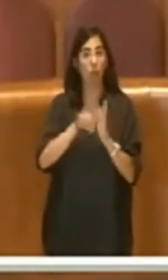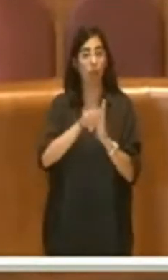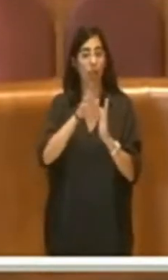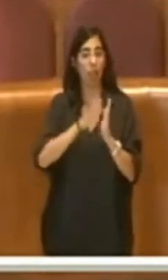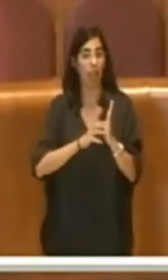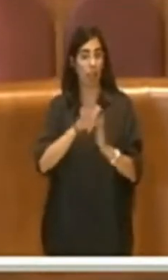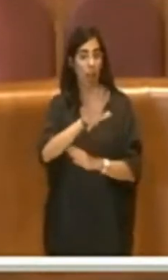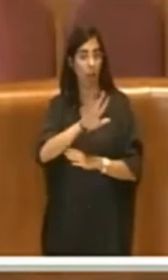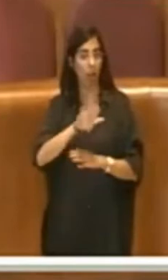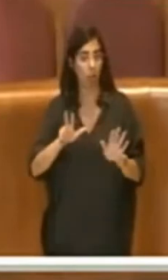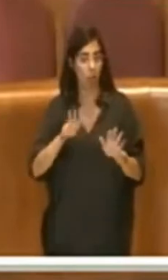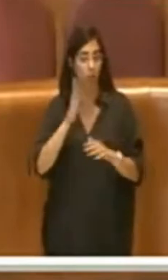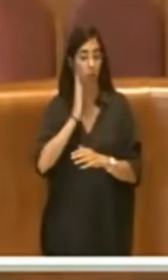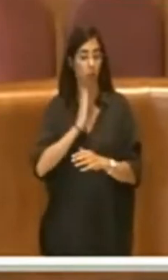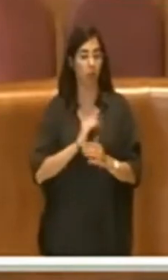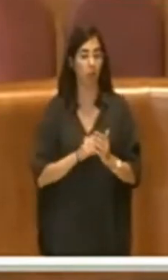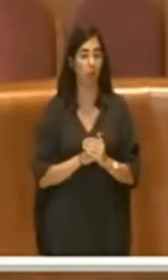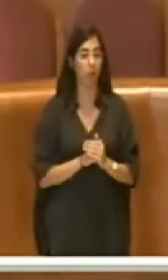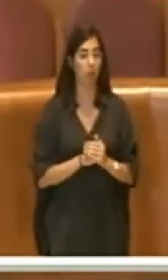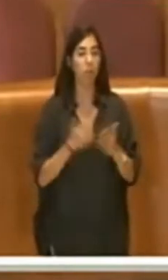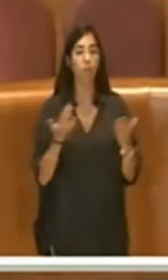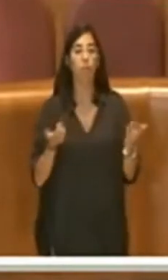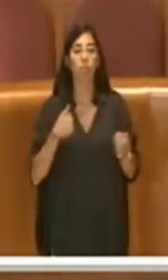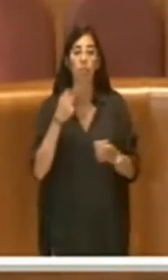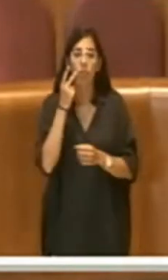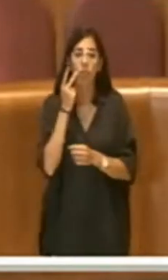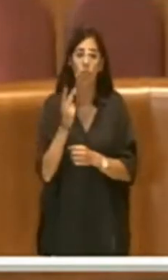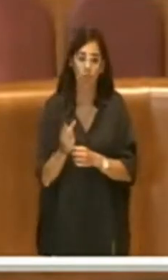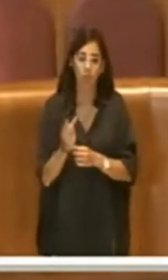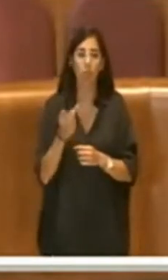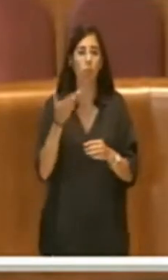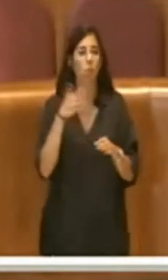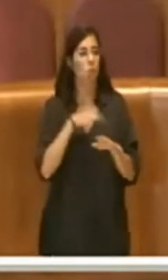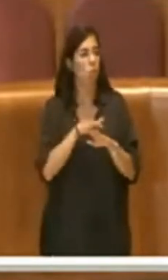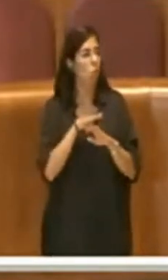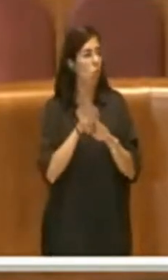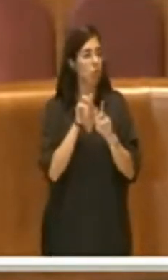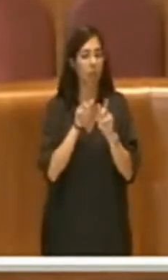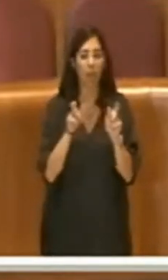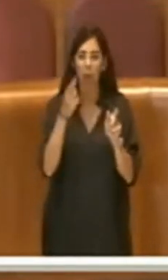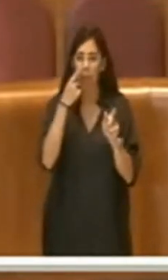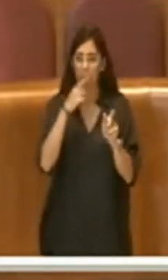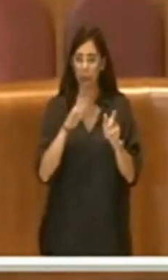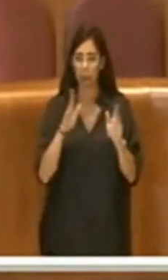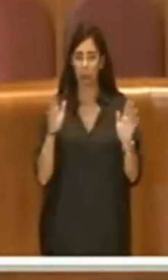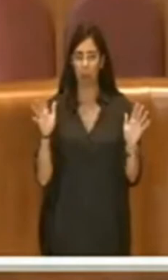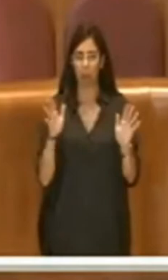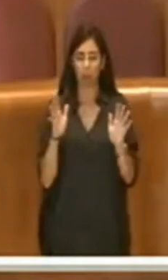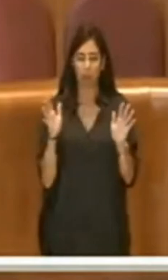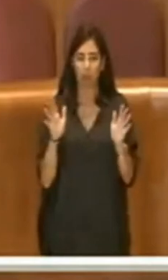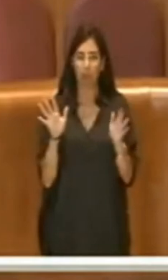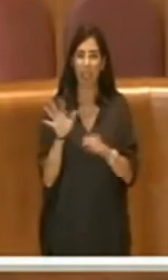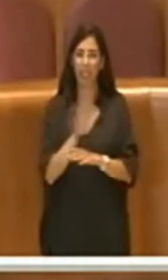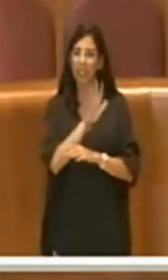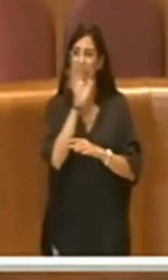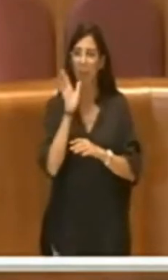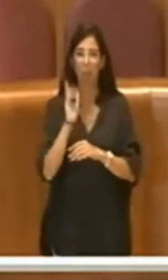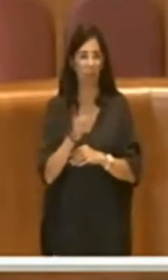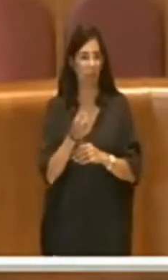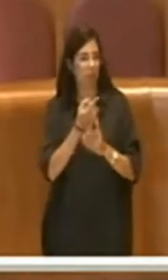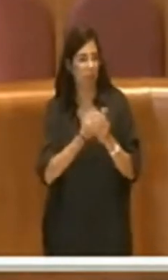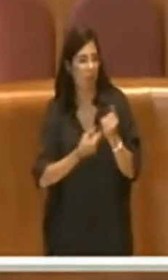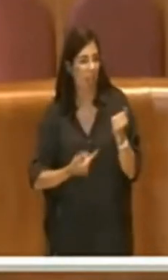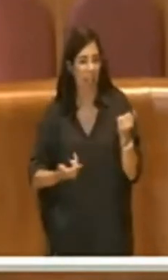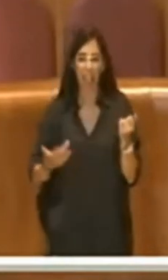Allora, io vedo che vengono usati dei termini un po' catastrofici relativamente all'agire